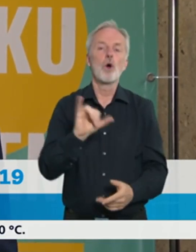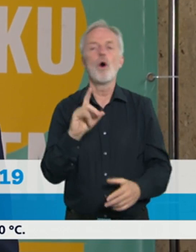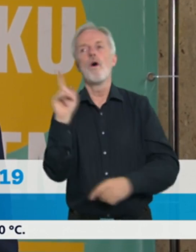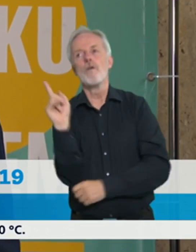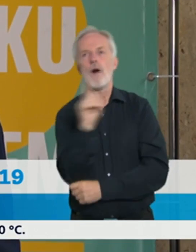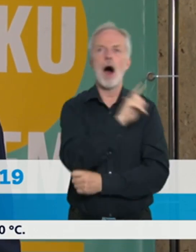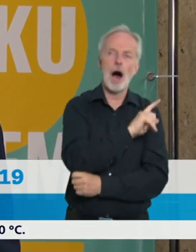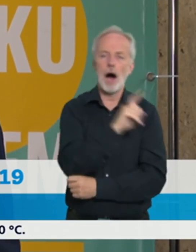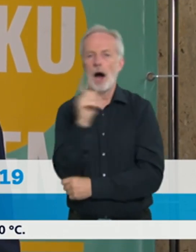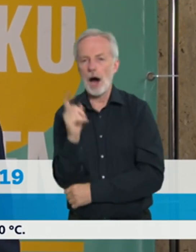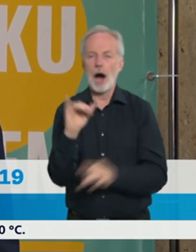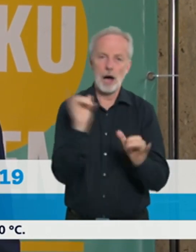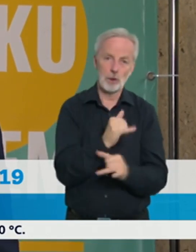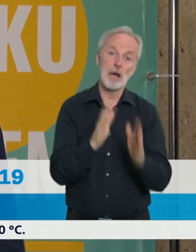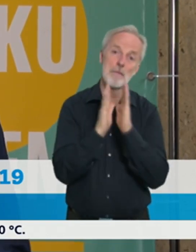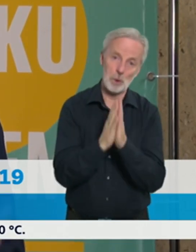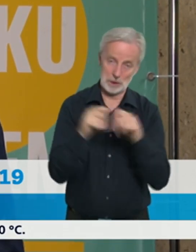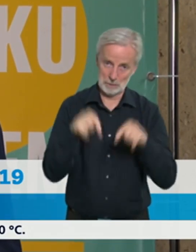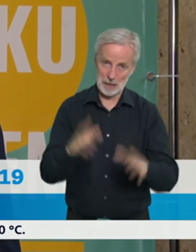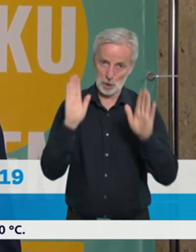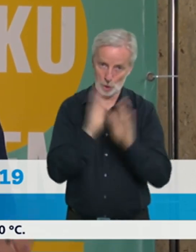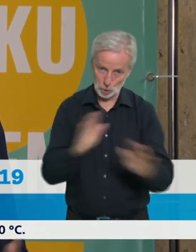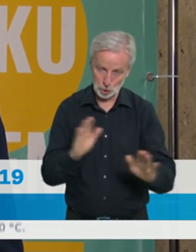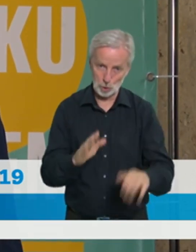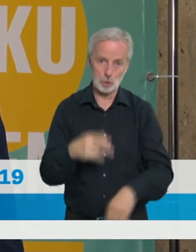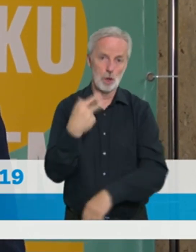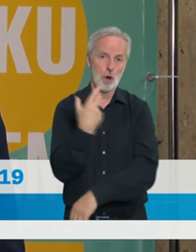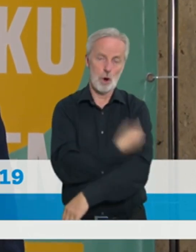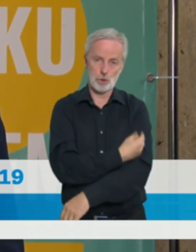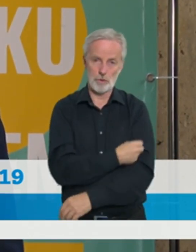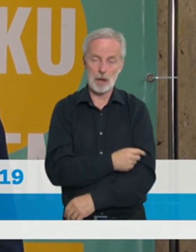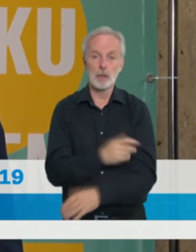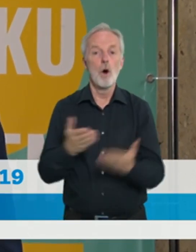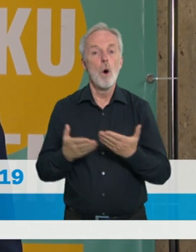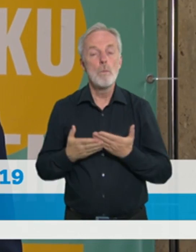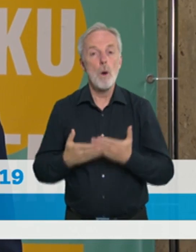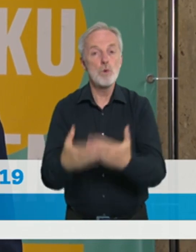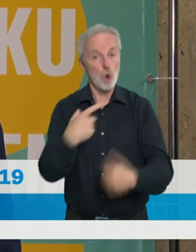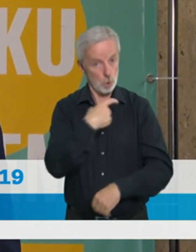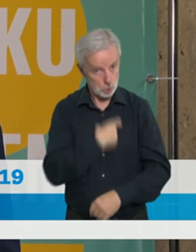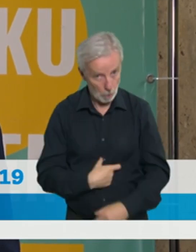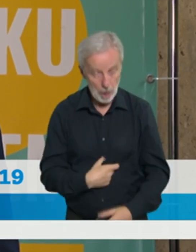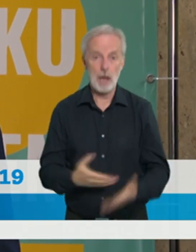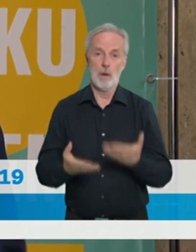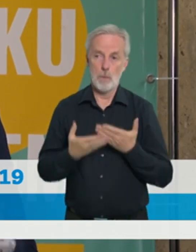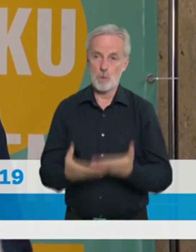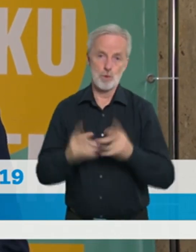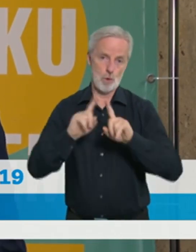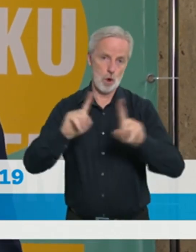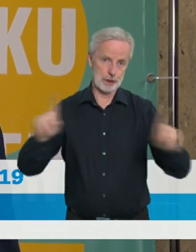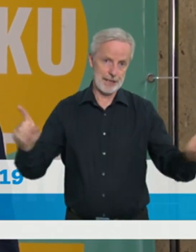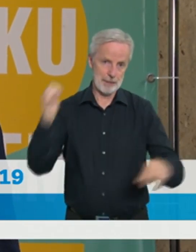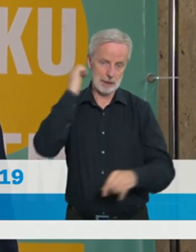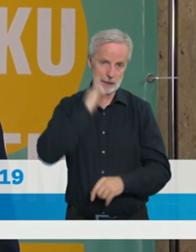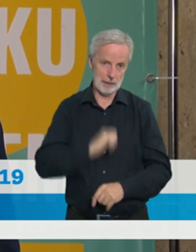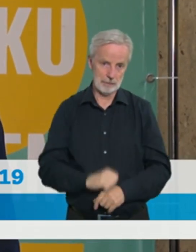se teď rozhodnou se nechat naočkovat, protože tak pobůhou nejen sobě, ale právě i nám všem, tak, abychom tu situaci zvládli. A zejména